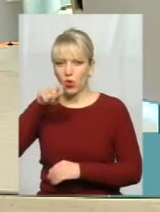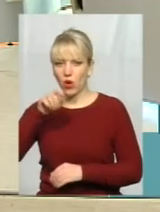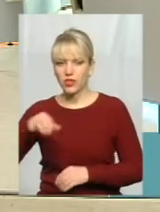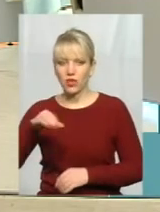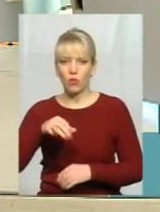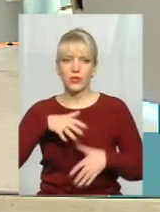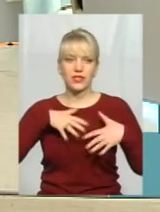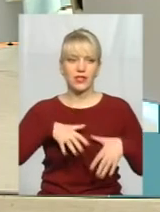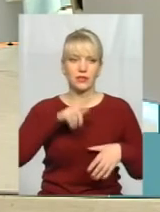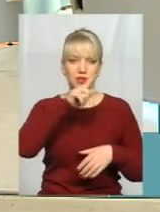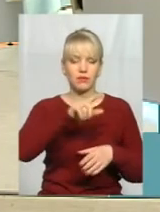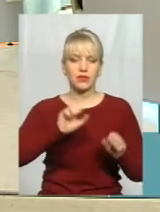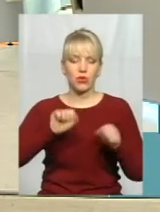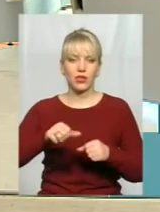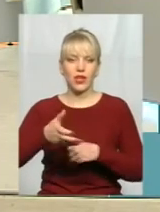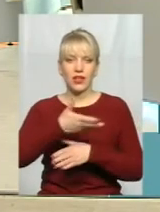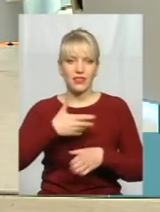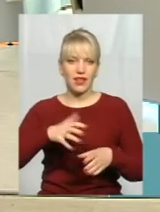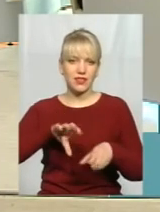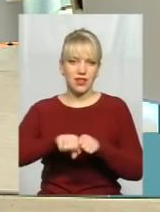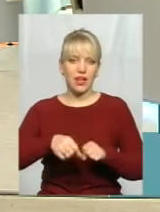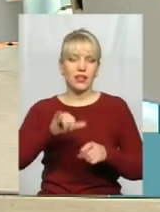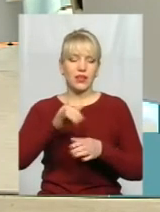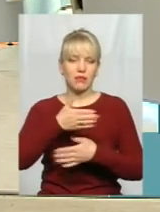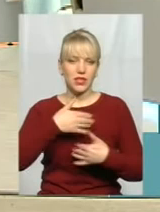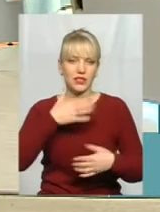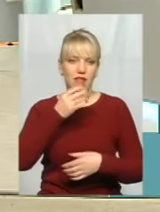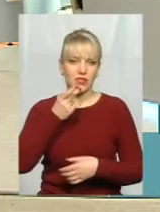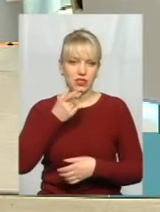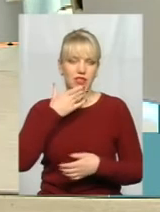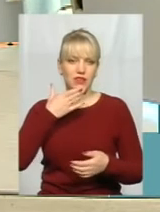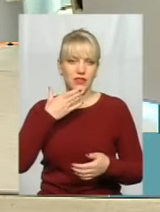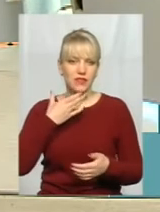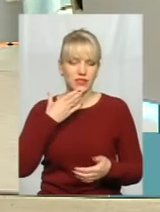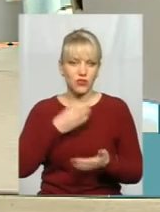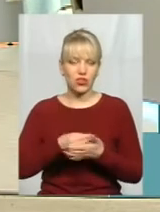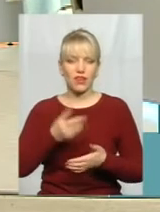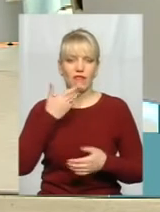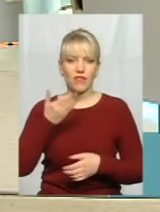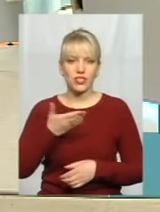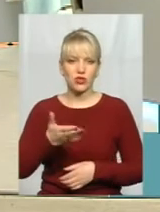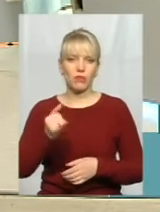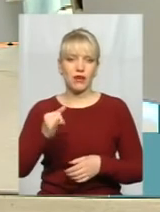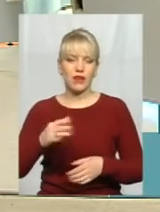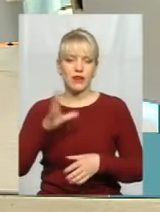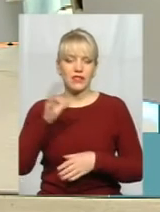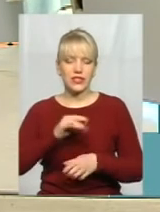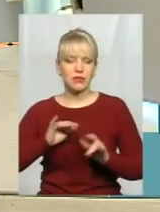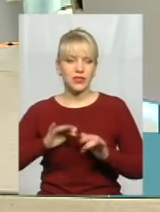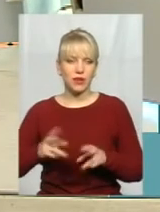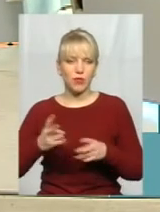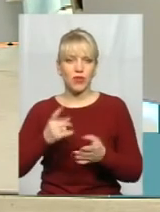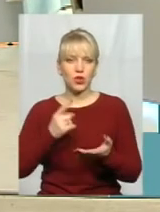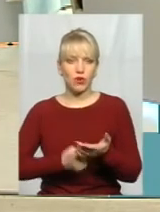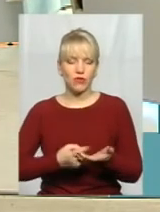Крим, от там вони змогли нас переконати. І ми завжди на всіх своїх виступах, всі своїми діями маємо доводити, що